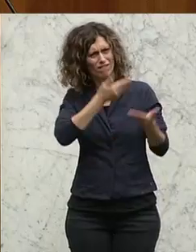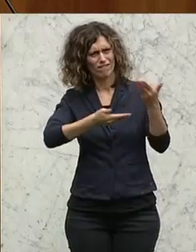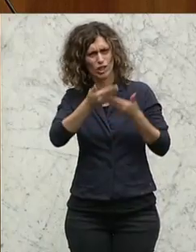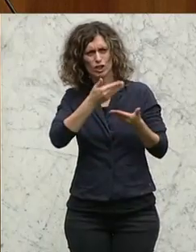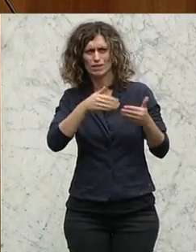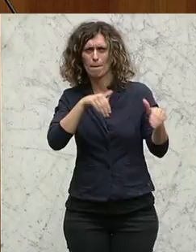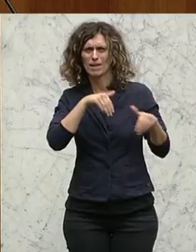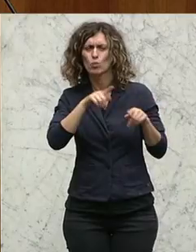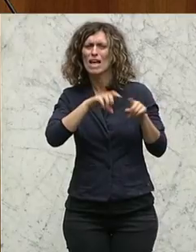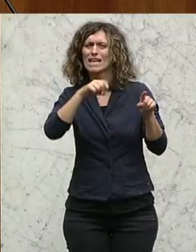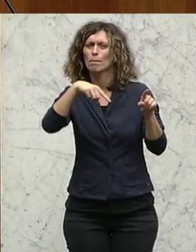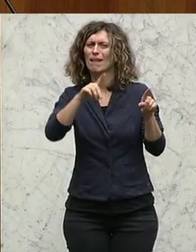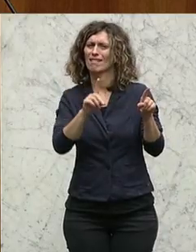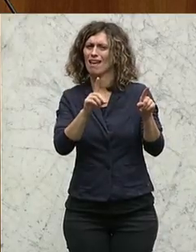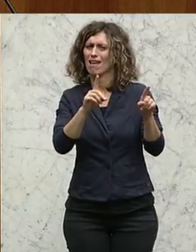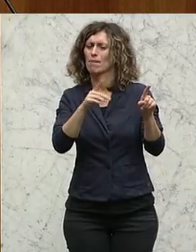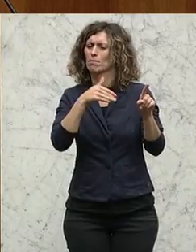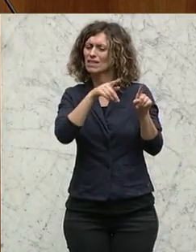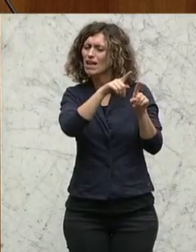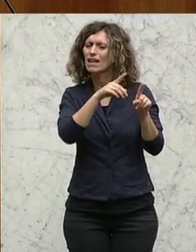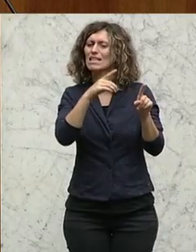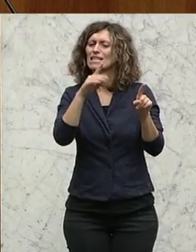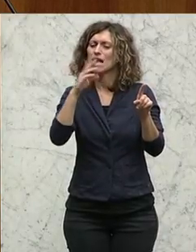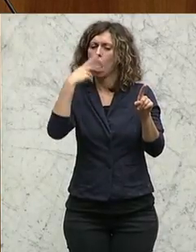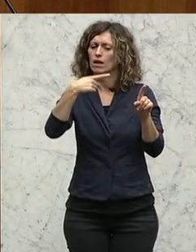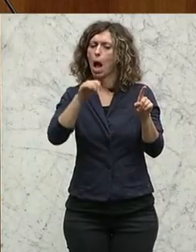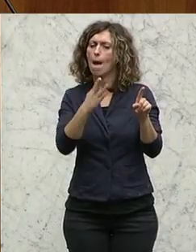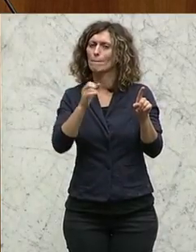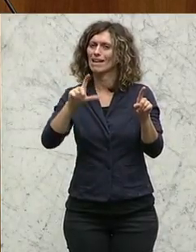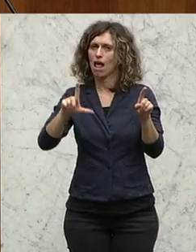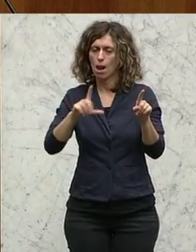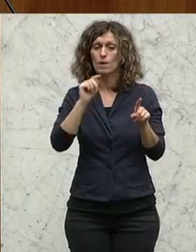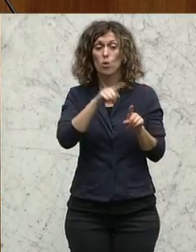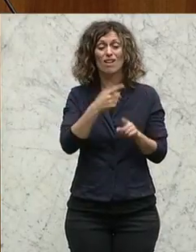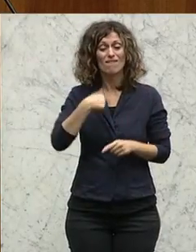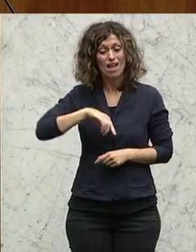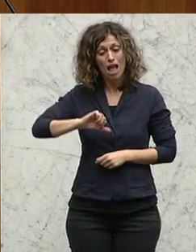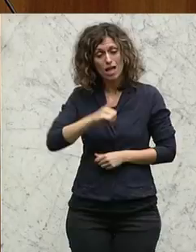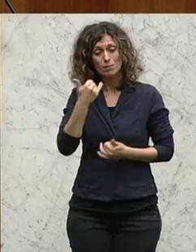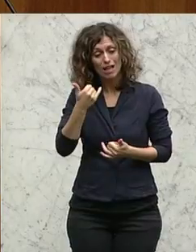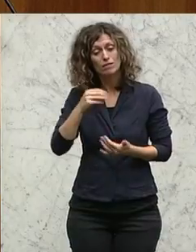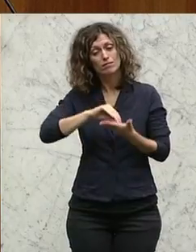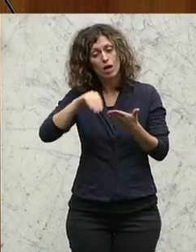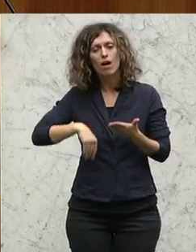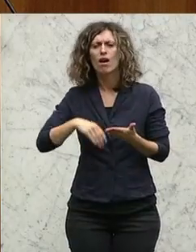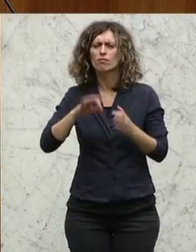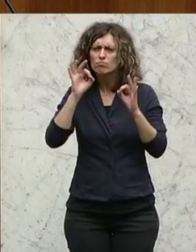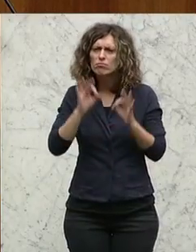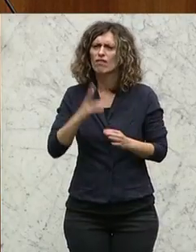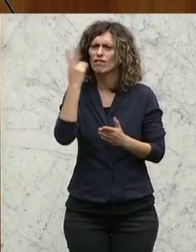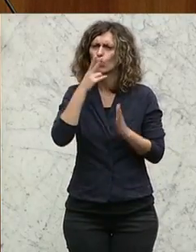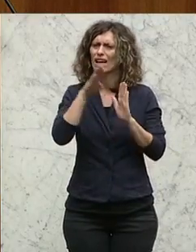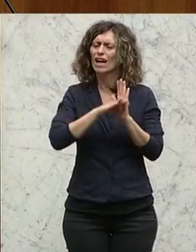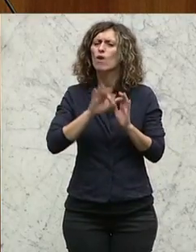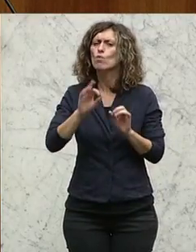-Vorsitzenden Sigmar Gabriel, der gesagt hat, wir schaffen erstmals vernünftige Regeln für Globalisierung. Und ich glaube, dem möchte ich mich anschließen